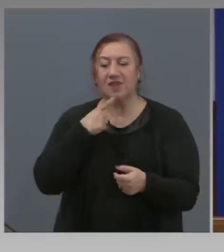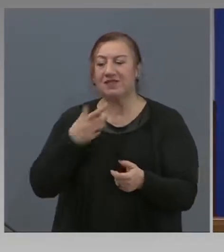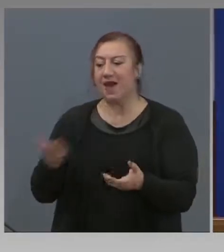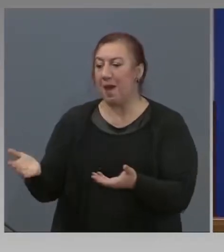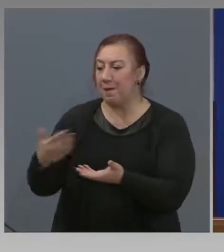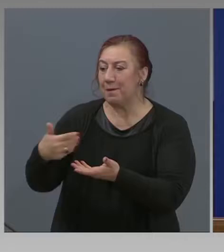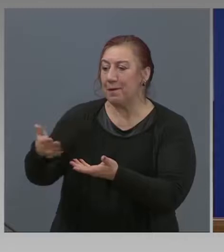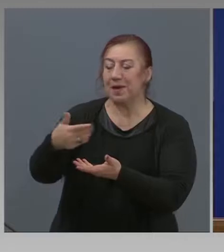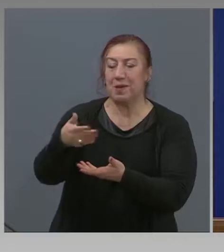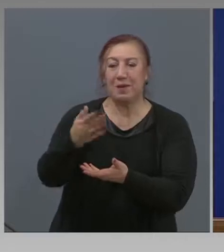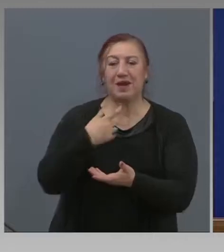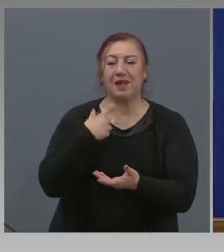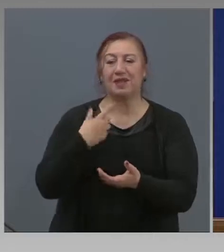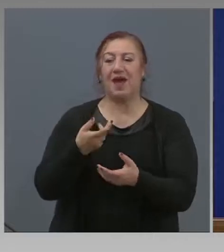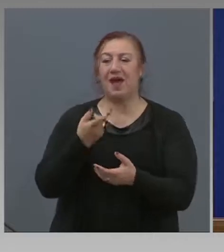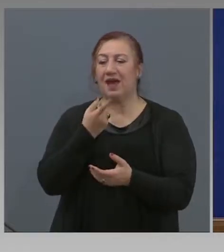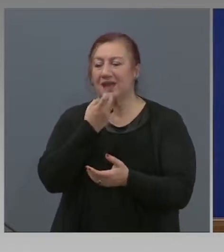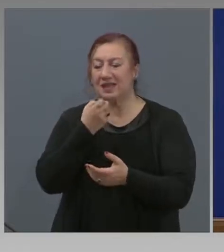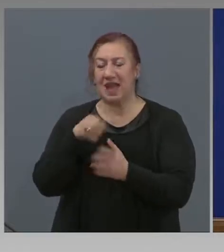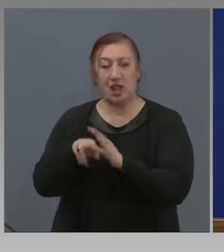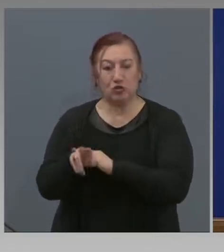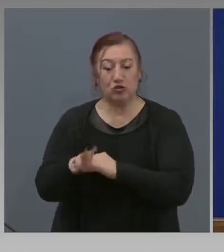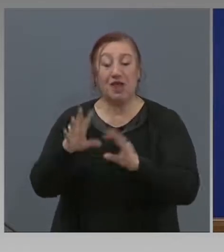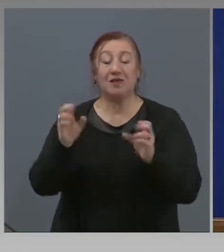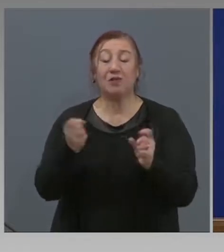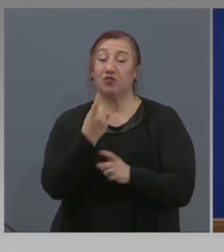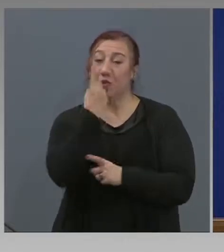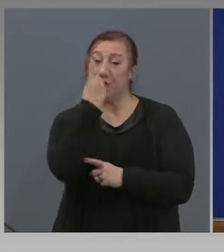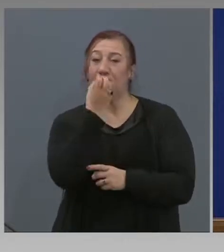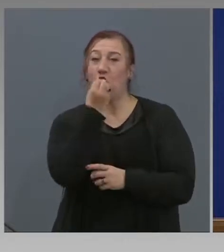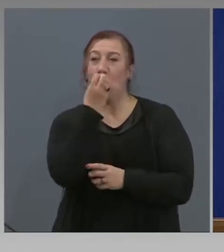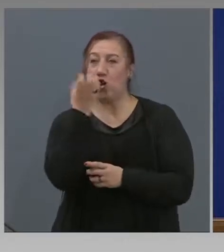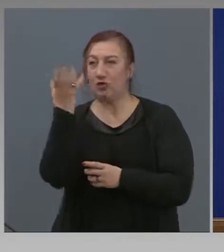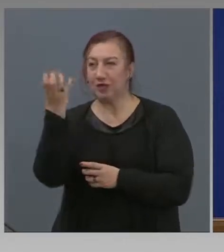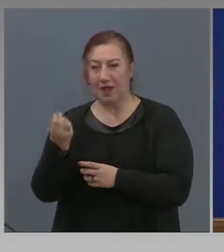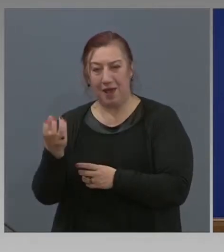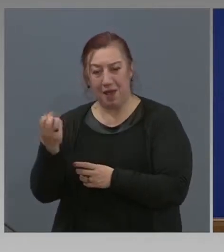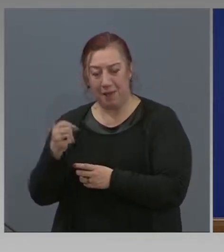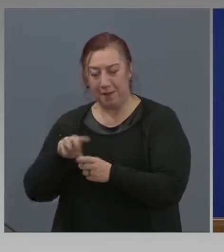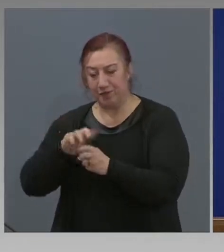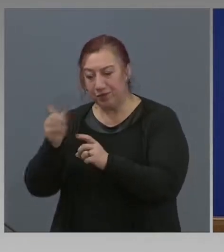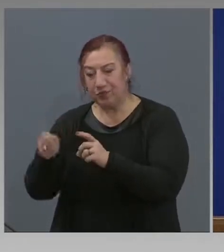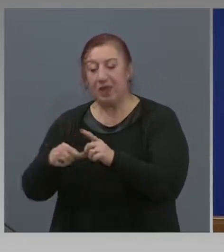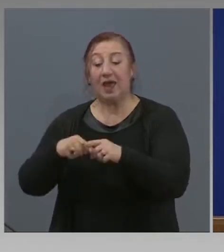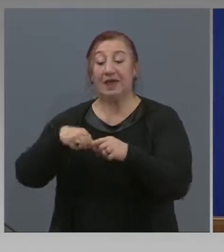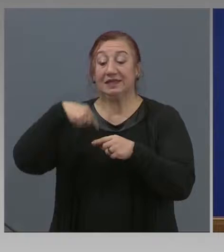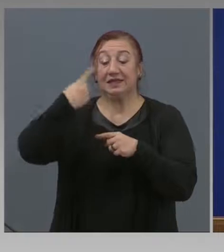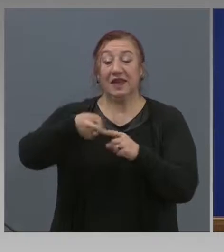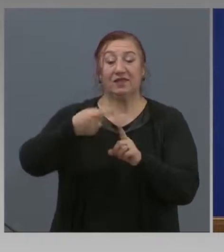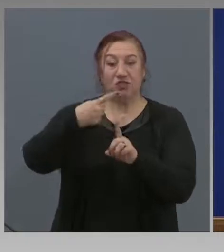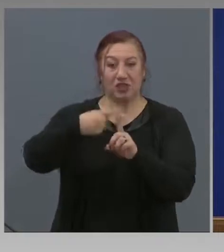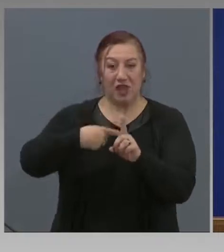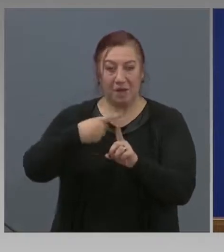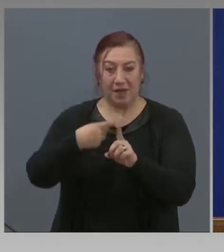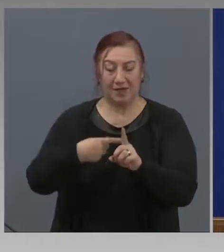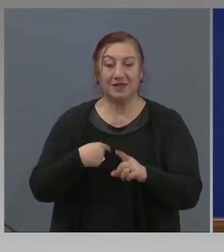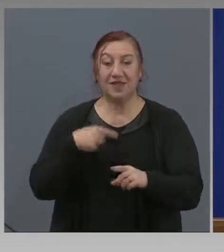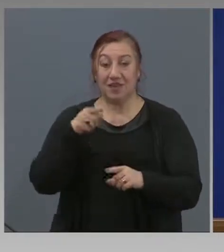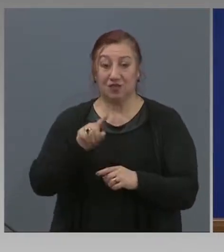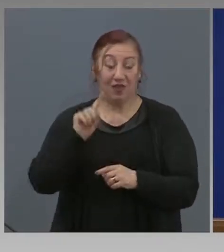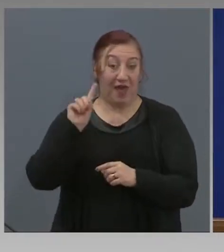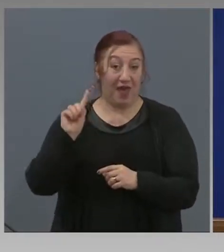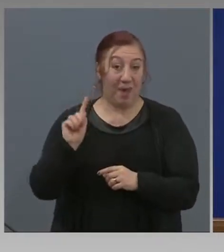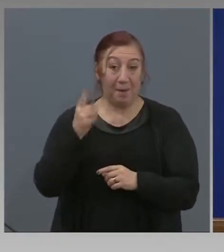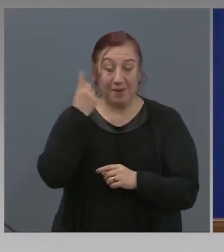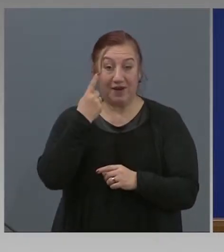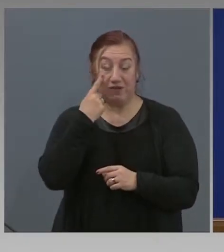прибирането на реколтата. Започваме с розобера. Следващия месец – живот и здраве. Това ще ни е първото изпитание.